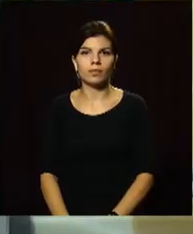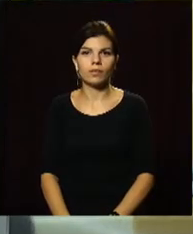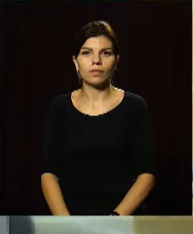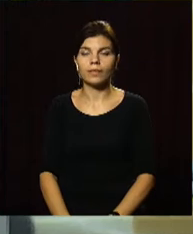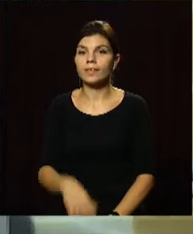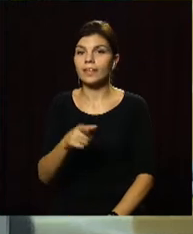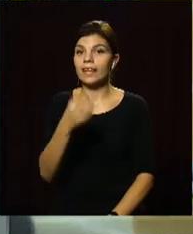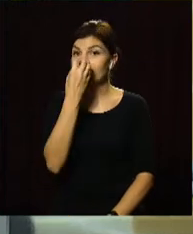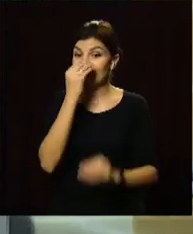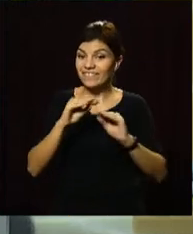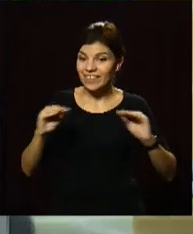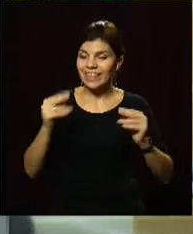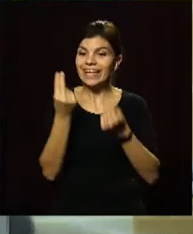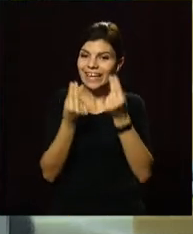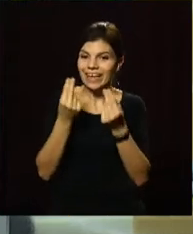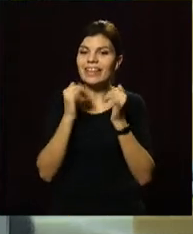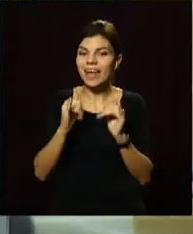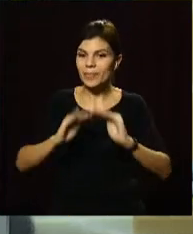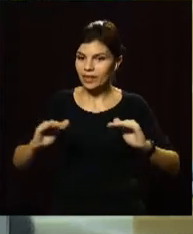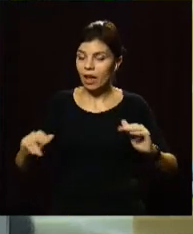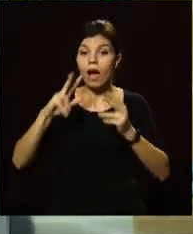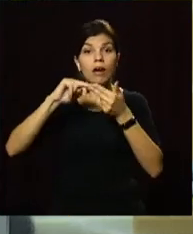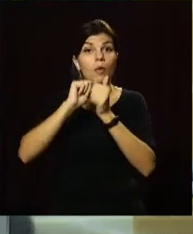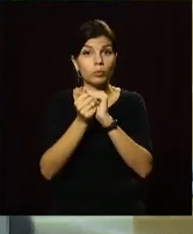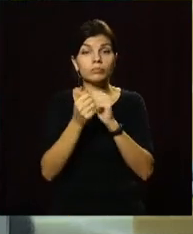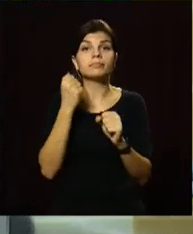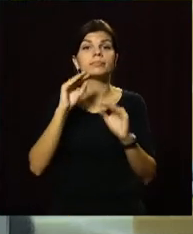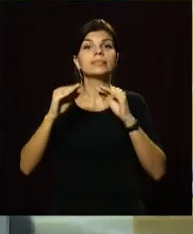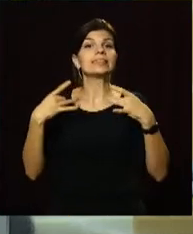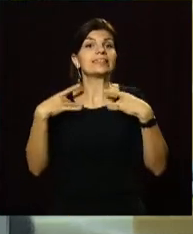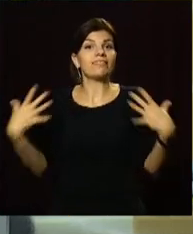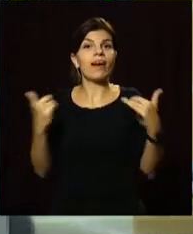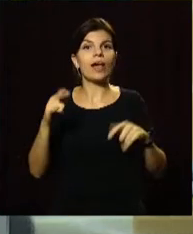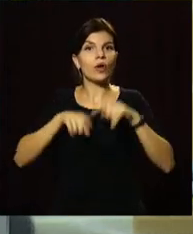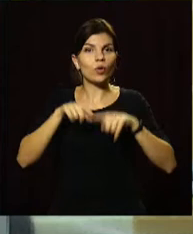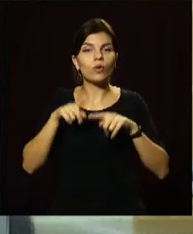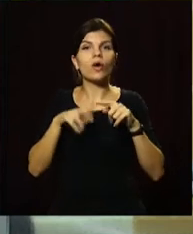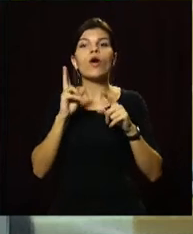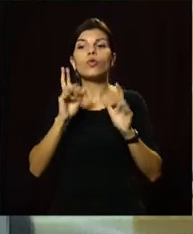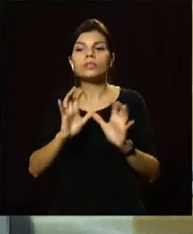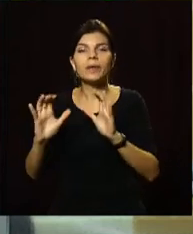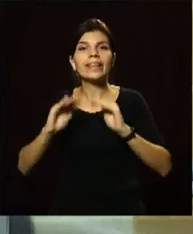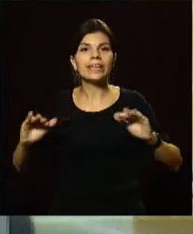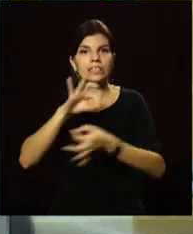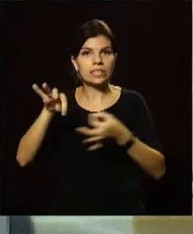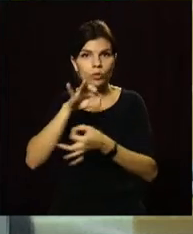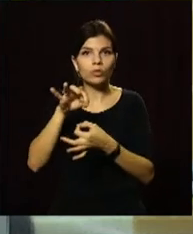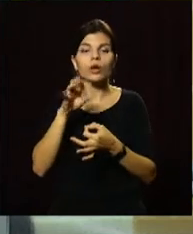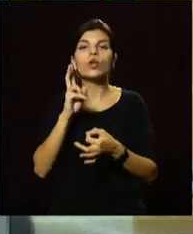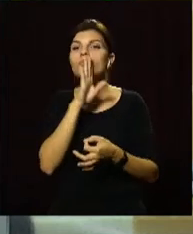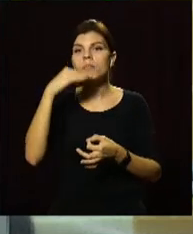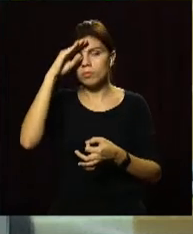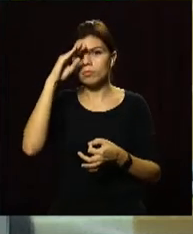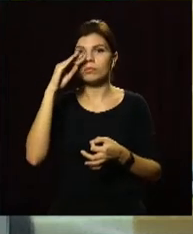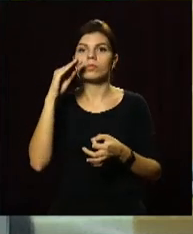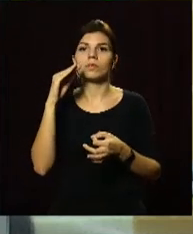Квіти, сервізи та іграшки для малечі. У Кам'янському влаштували свято для родин, де опікується дітьми-сиротами та малечі, чиї батьки